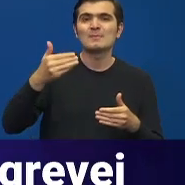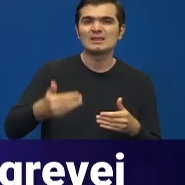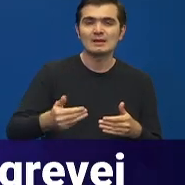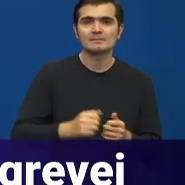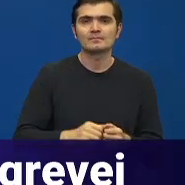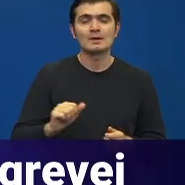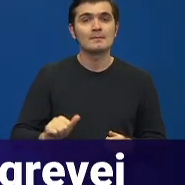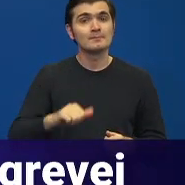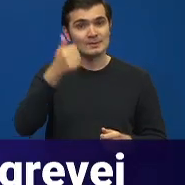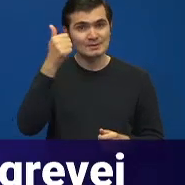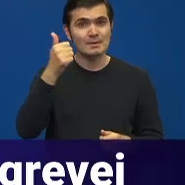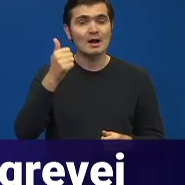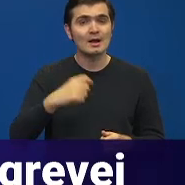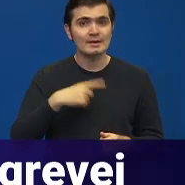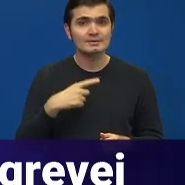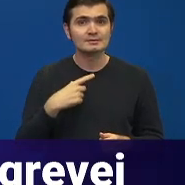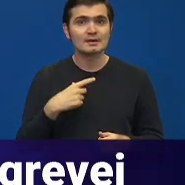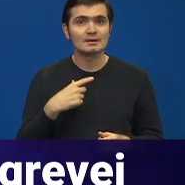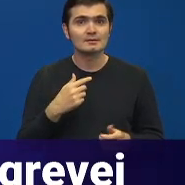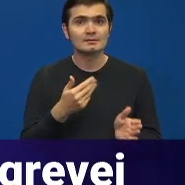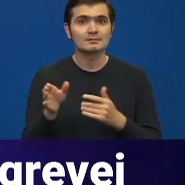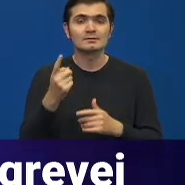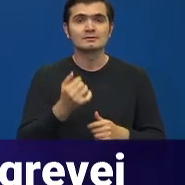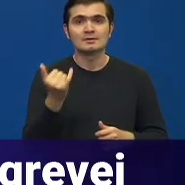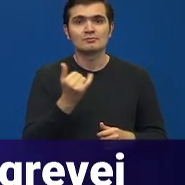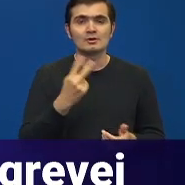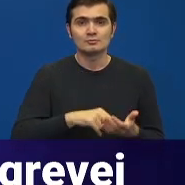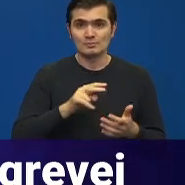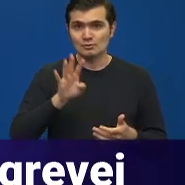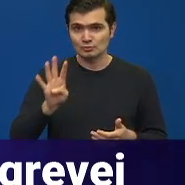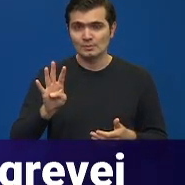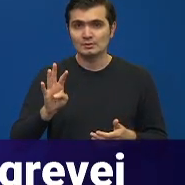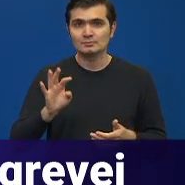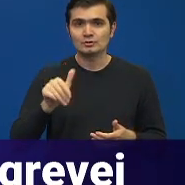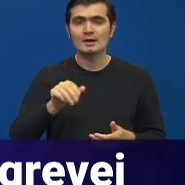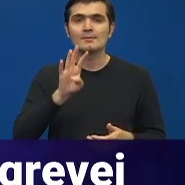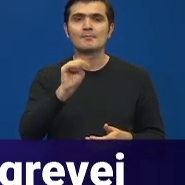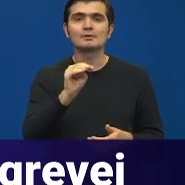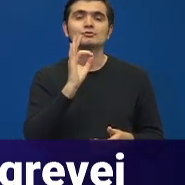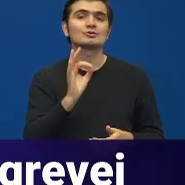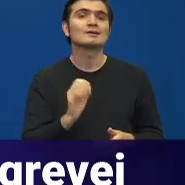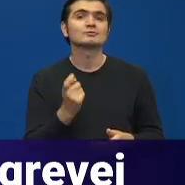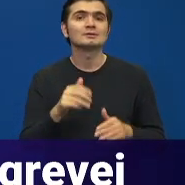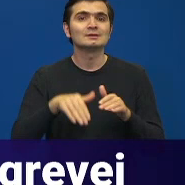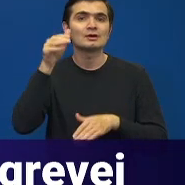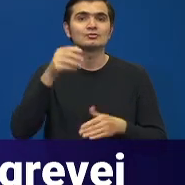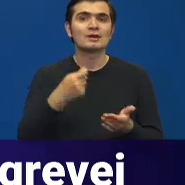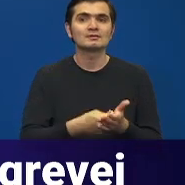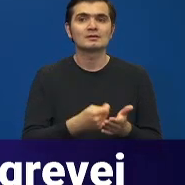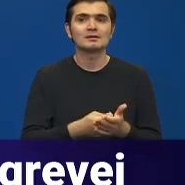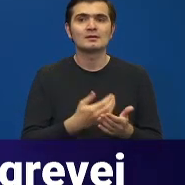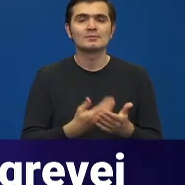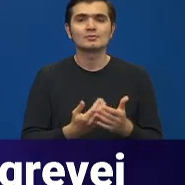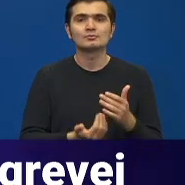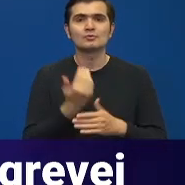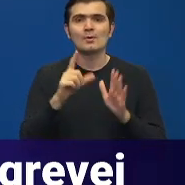fiind acordată de la 1 ianuarie 2024 și constant în 40% din creșterea salariară prevăzută de